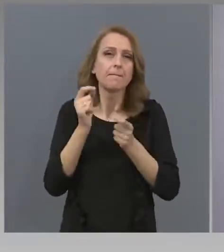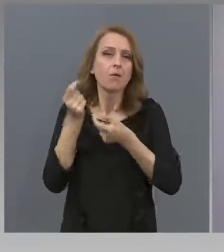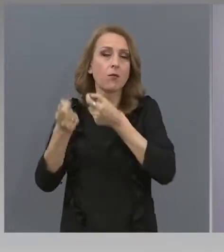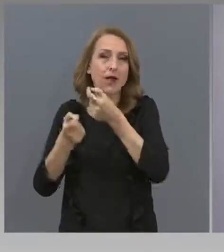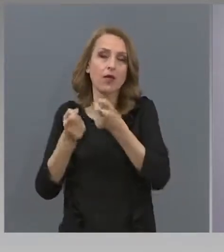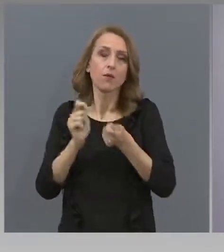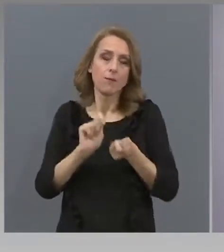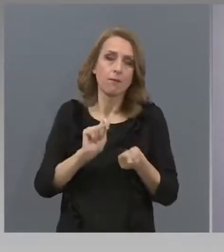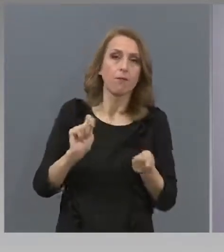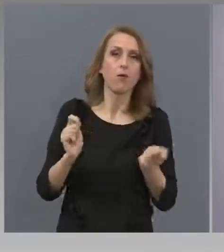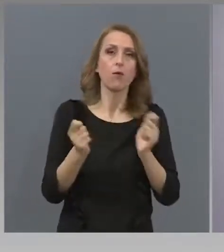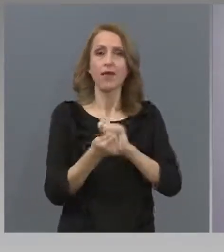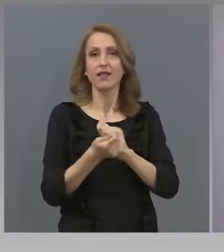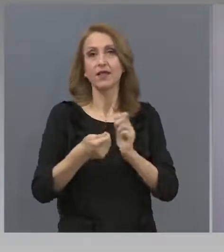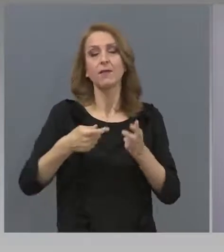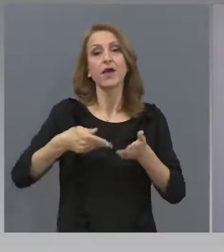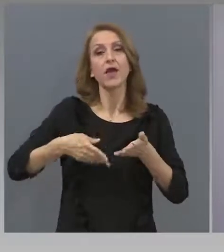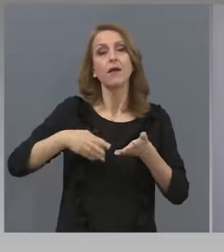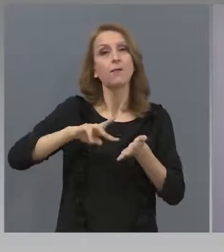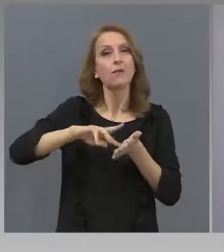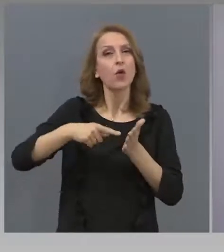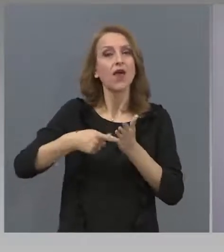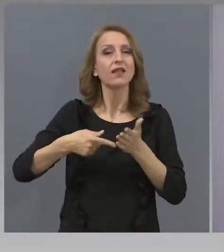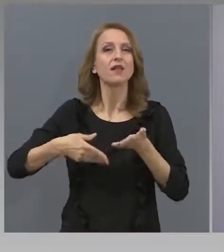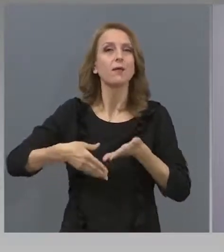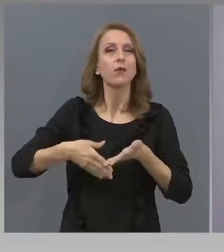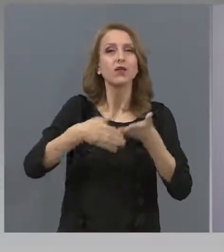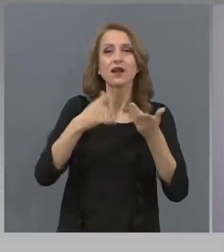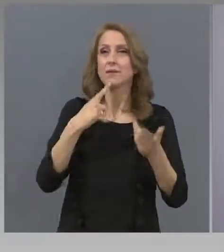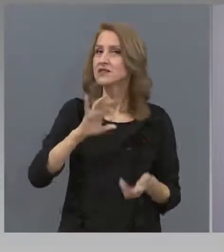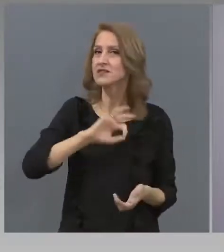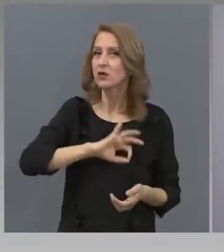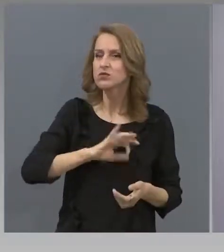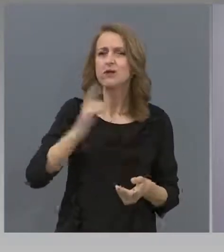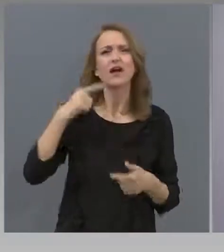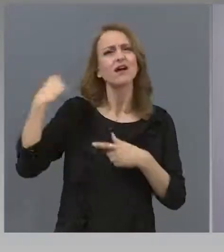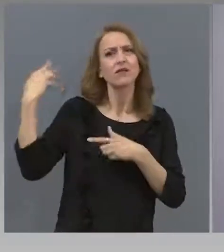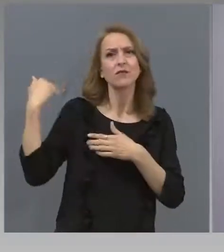Променяме проекта Подкрепа за успех, по който финансираме всяка година.